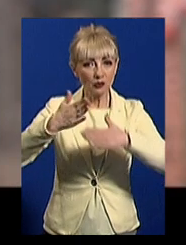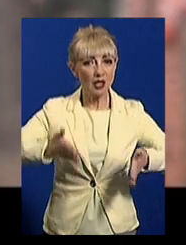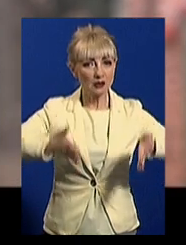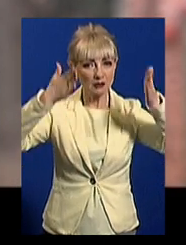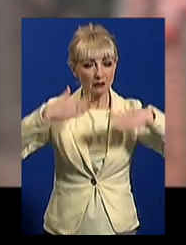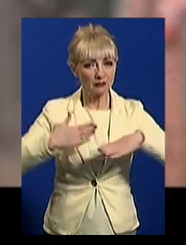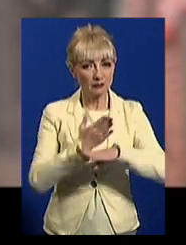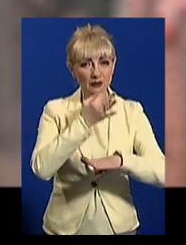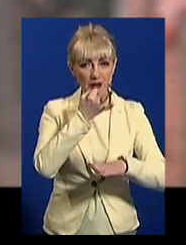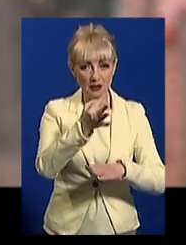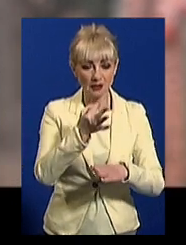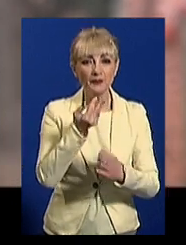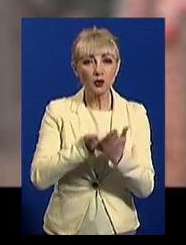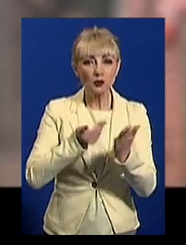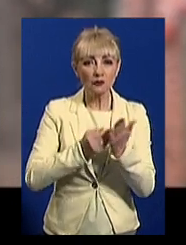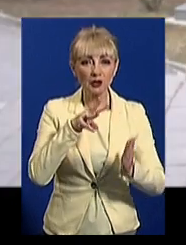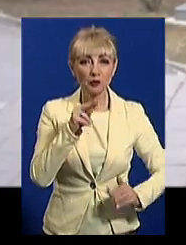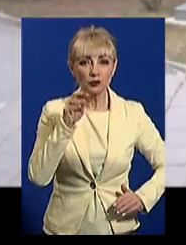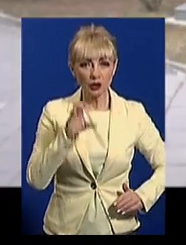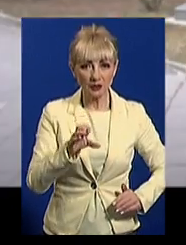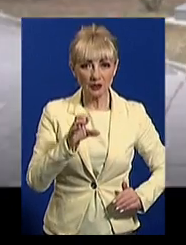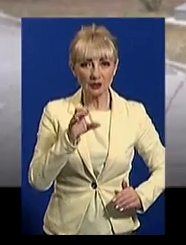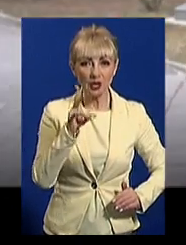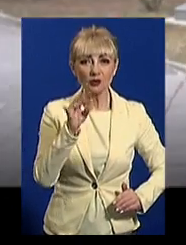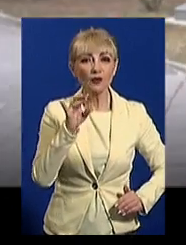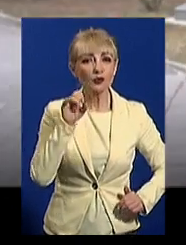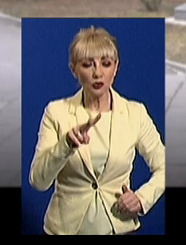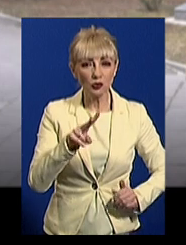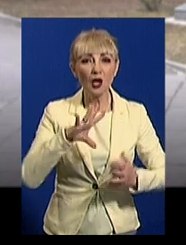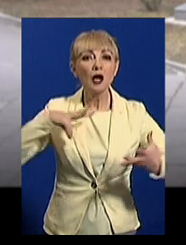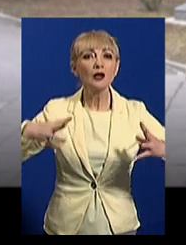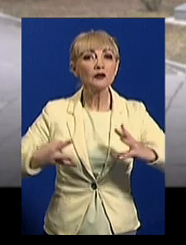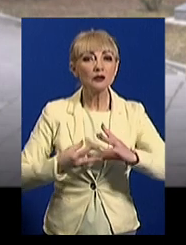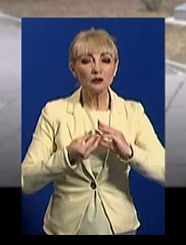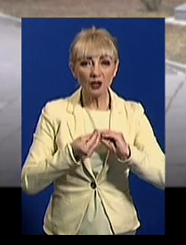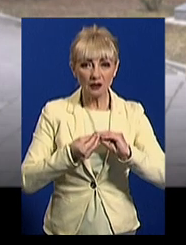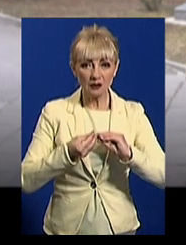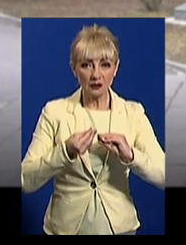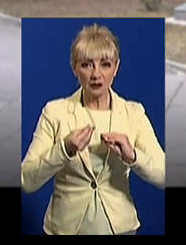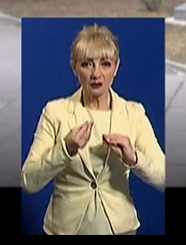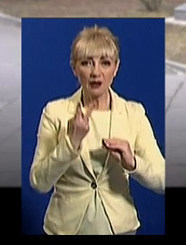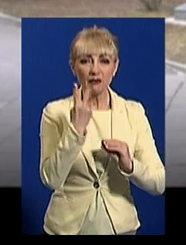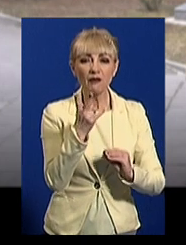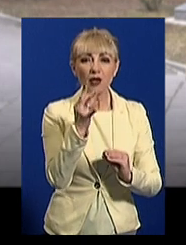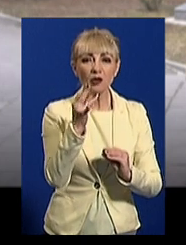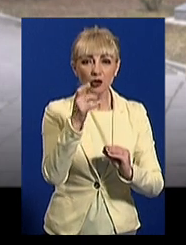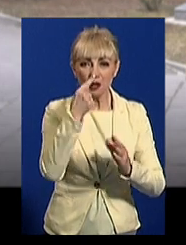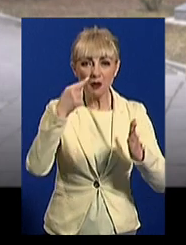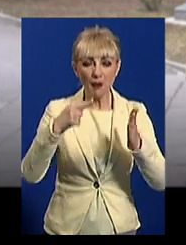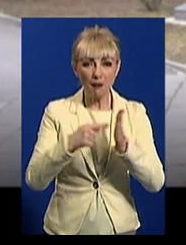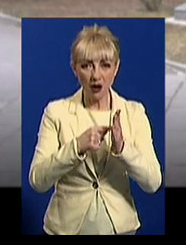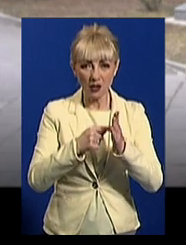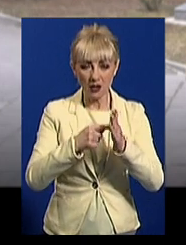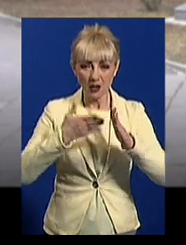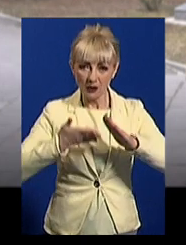розповідає речник надзвичайників Євген Василен. В результаті руйнації затисло дві ноги хлопцю